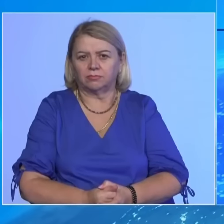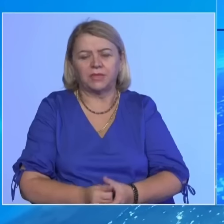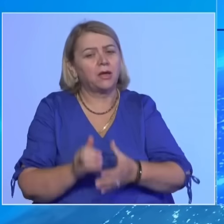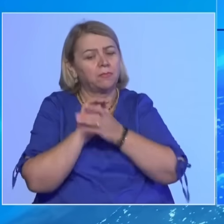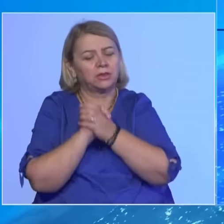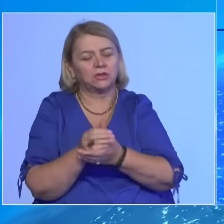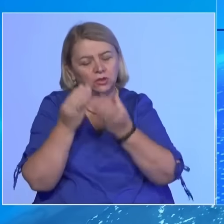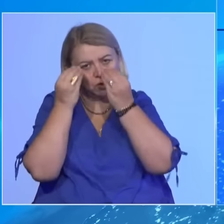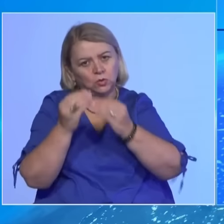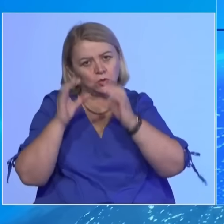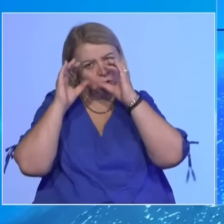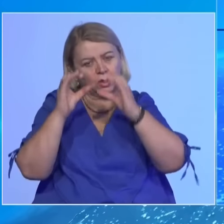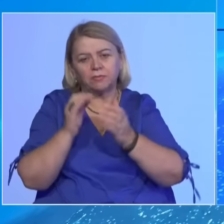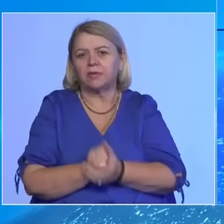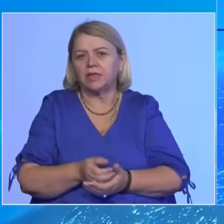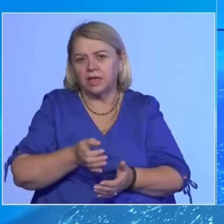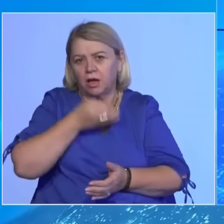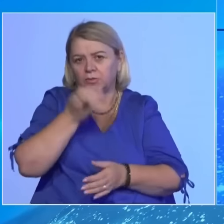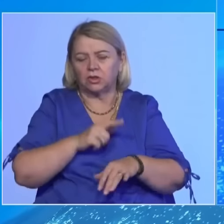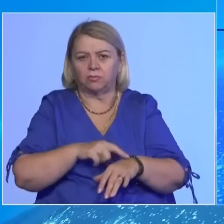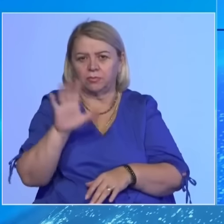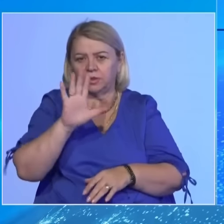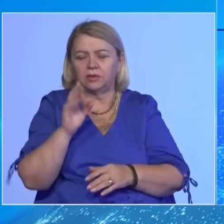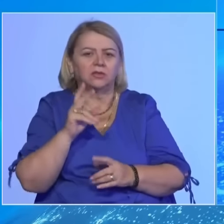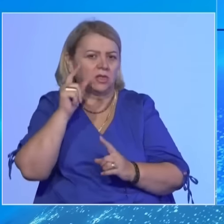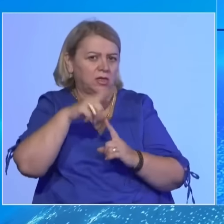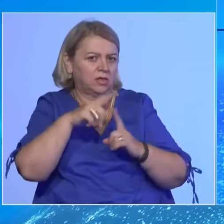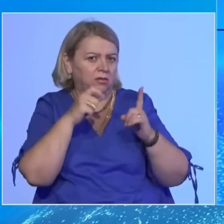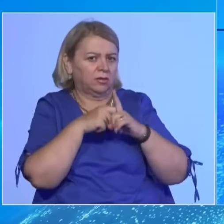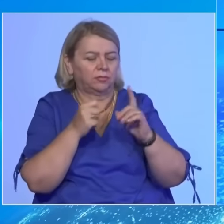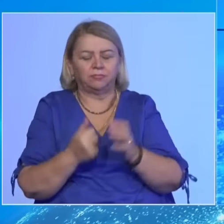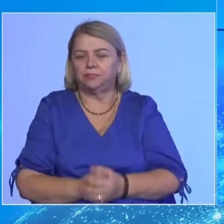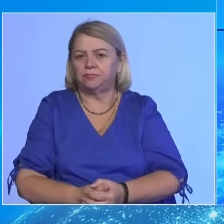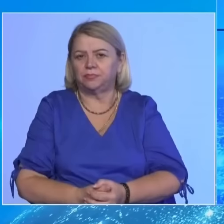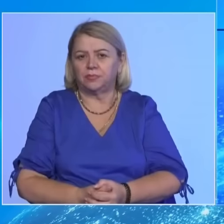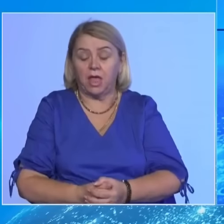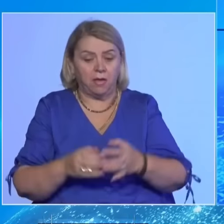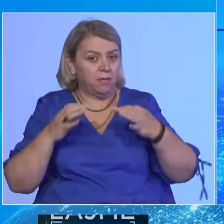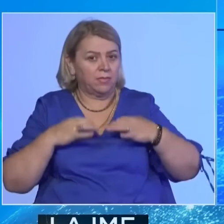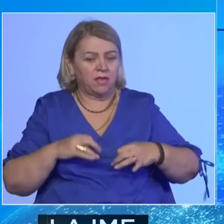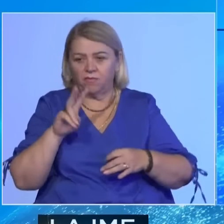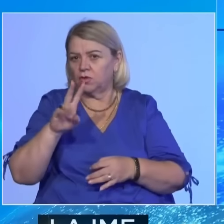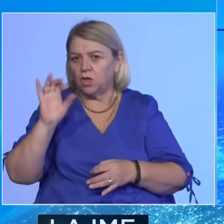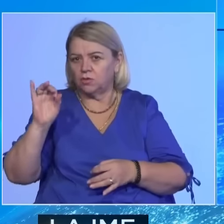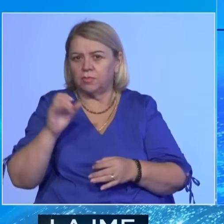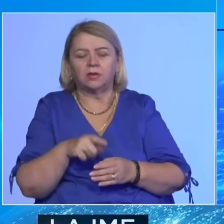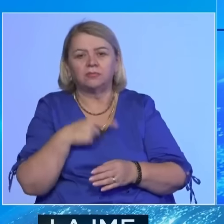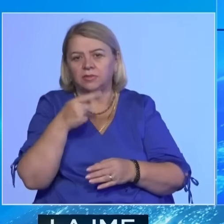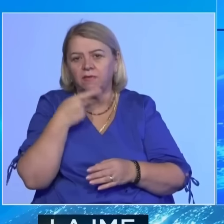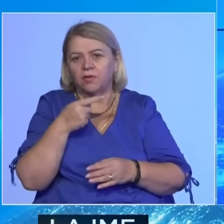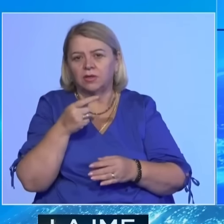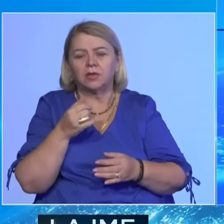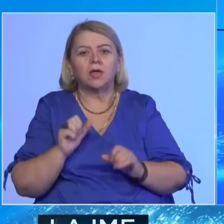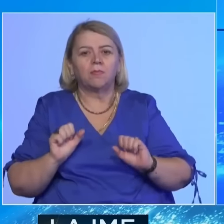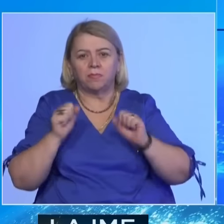Përshëndetje të ndërruar qigues, pëndisht një lajmet e ores 17 në RTK. Prezidentja Vjosa Osmani ka folur për